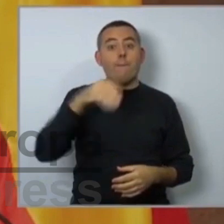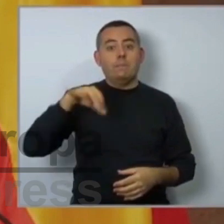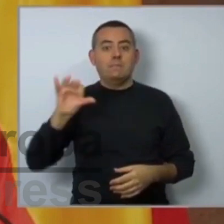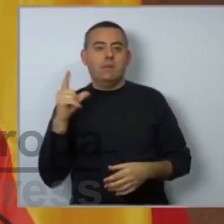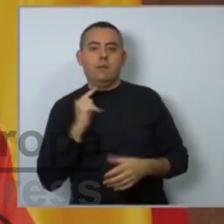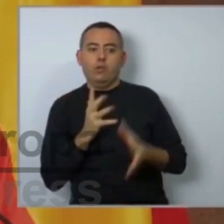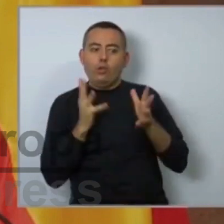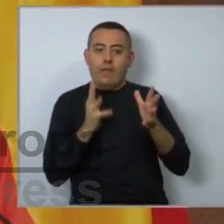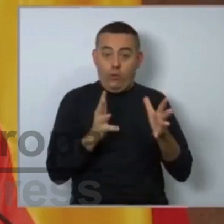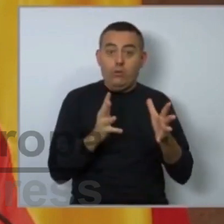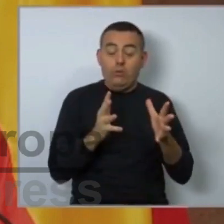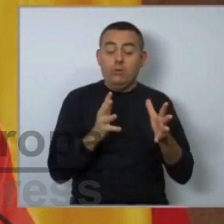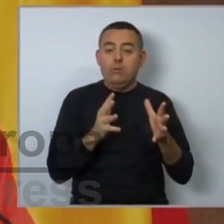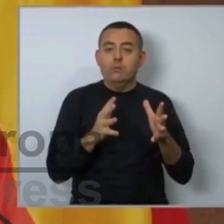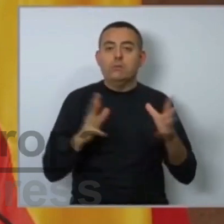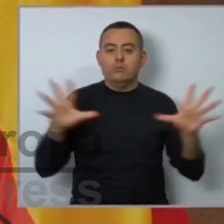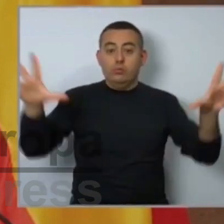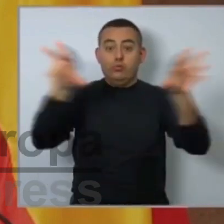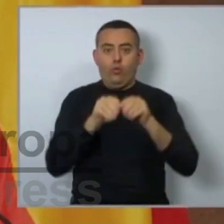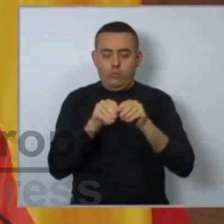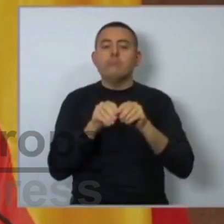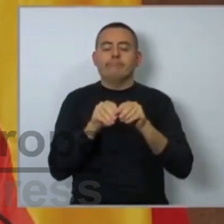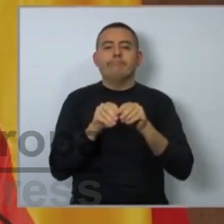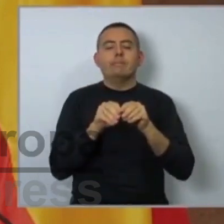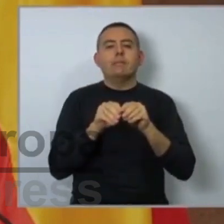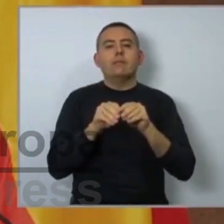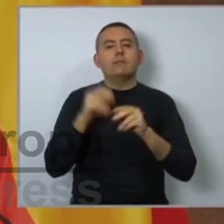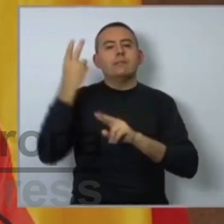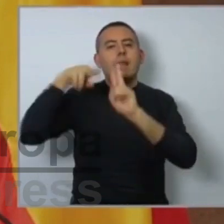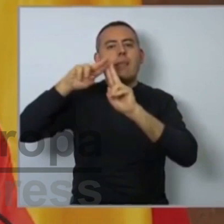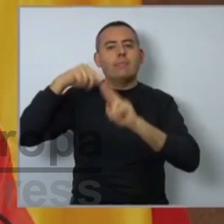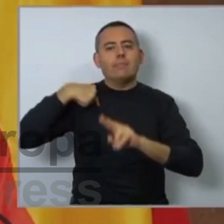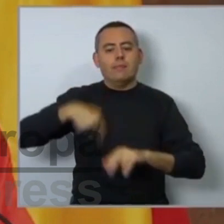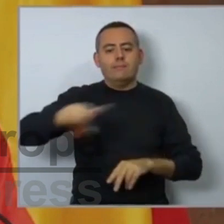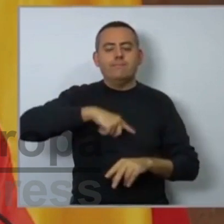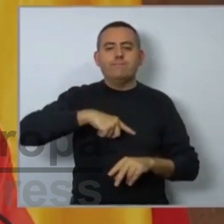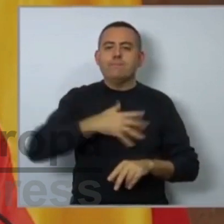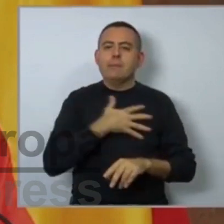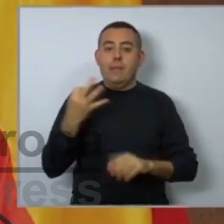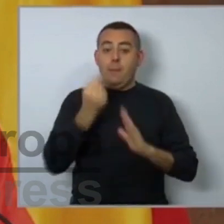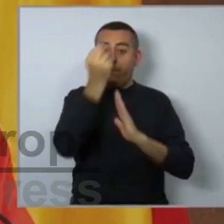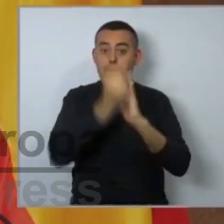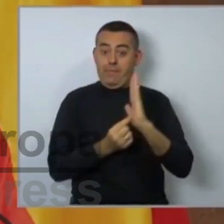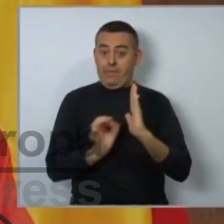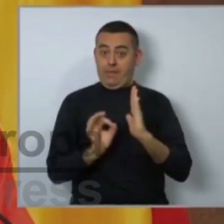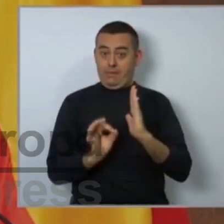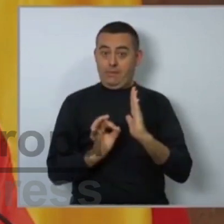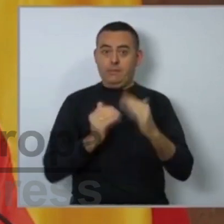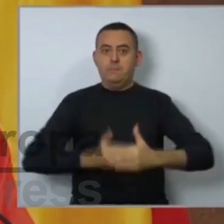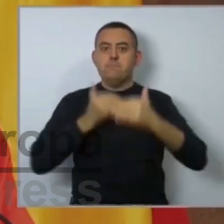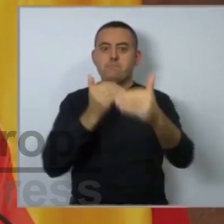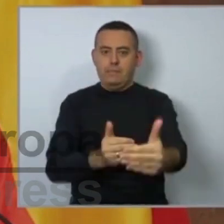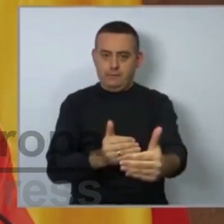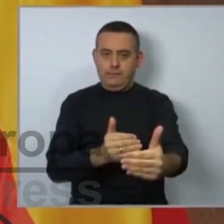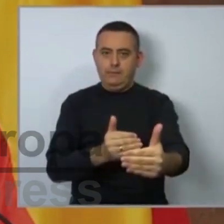La Generalitat ha decidit prorrogar les mesures actualment vigents i allargar-les